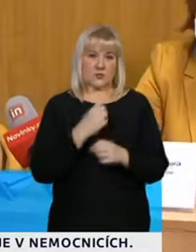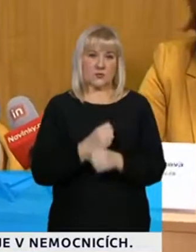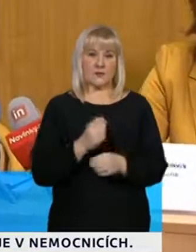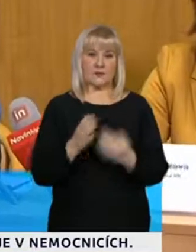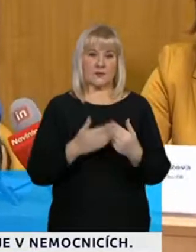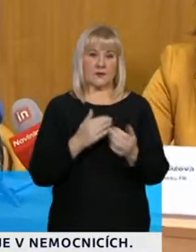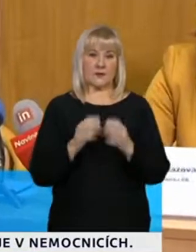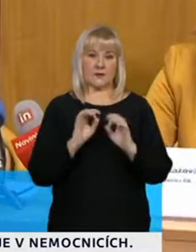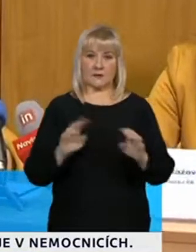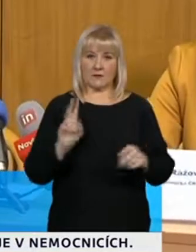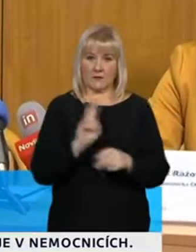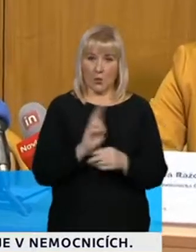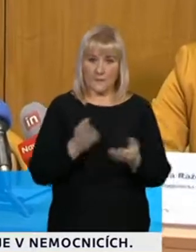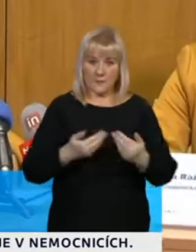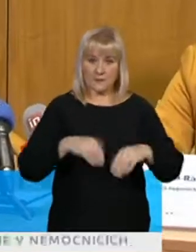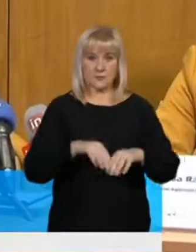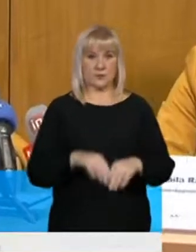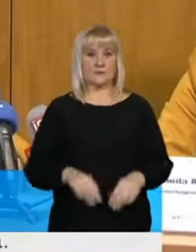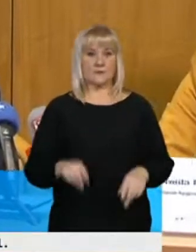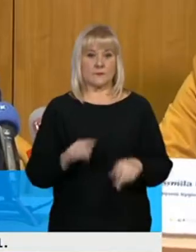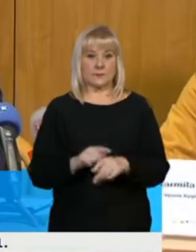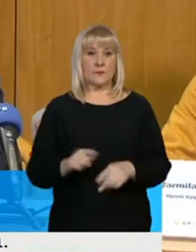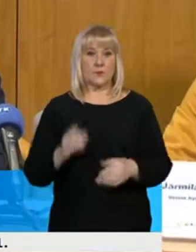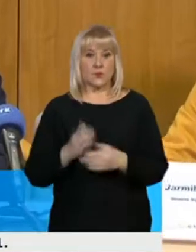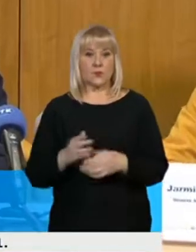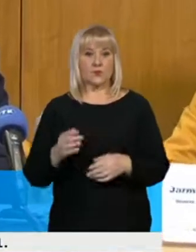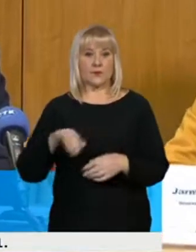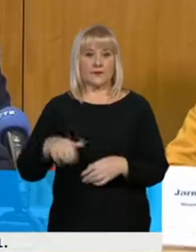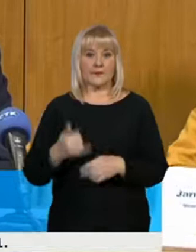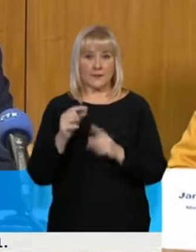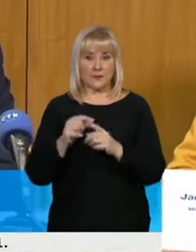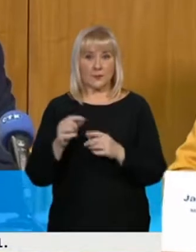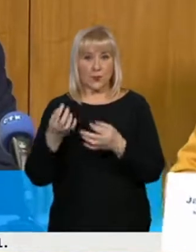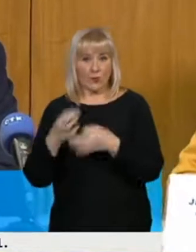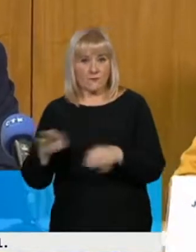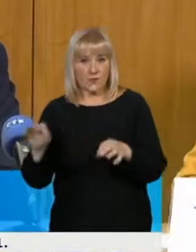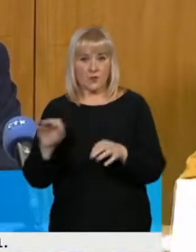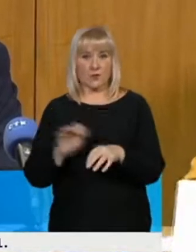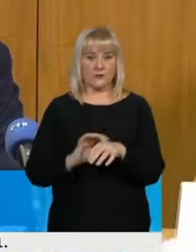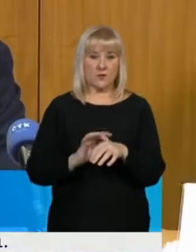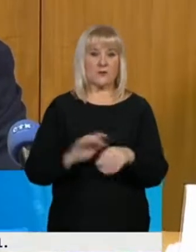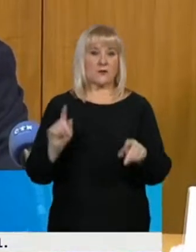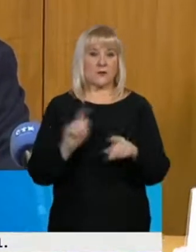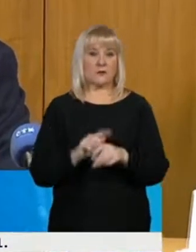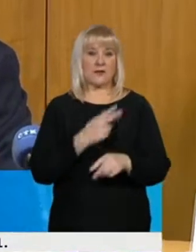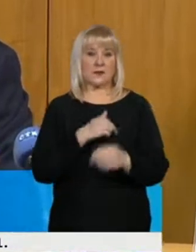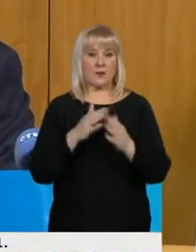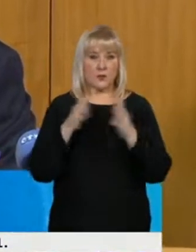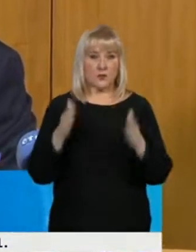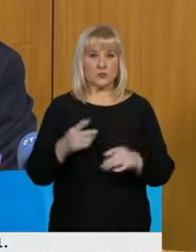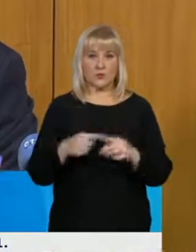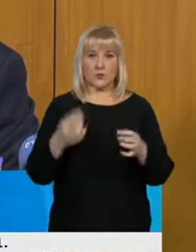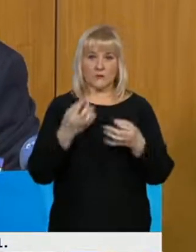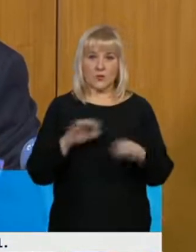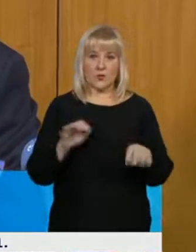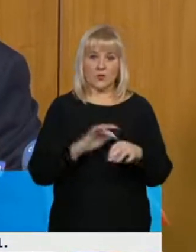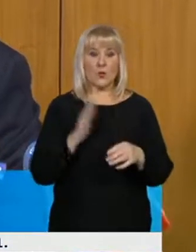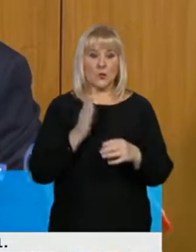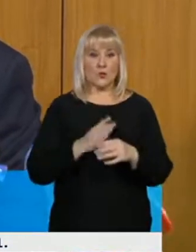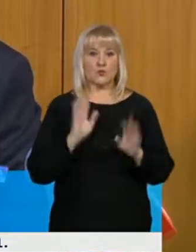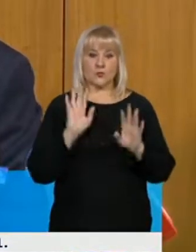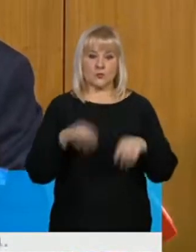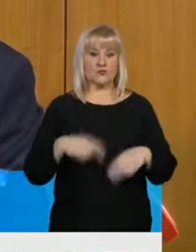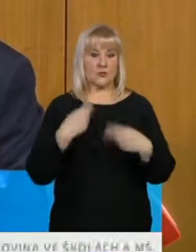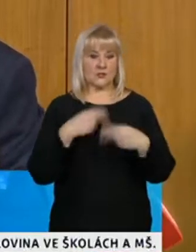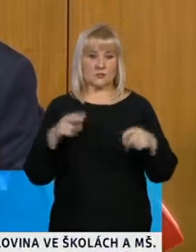opatření. Uvolňují se nemocnice a intenzivní péče, čímž se obnovuje normální léčba. Ano, za vypěti